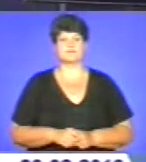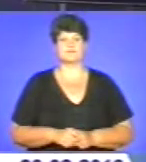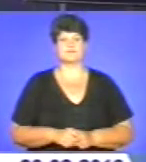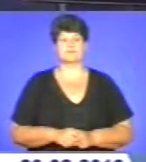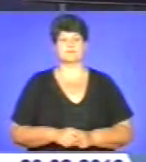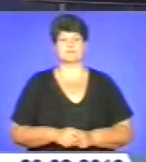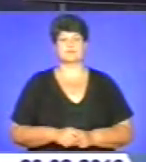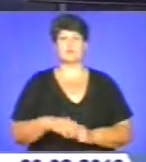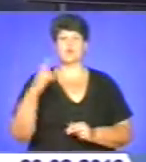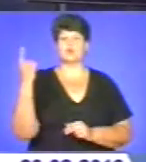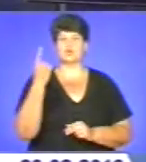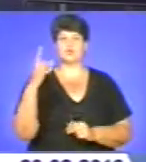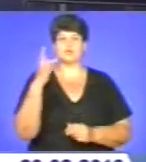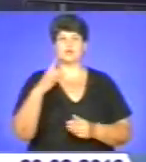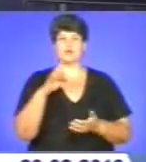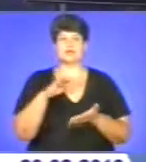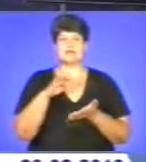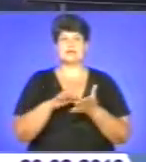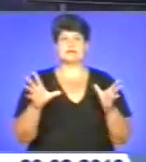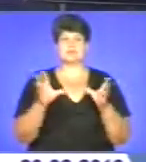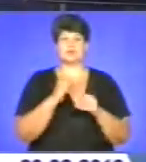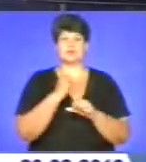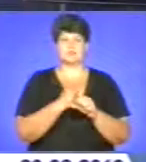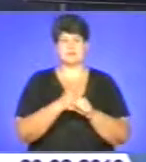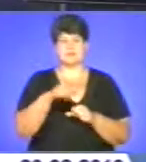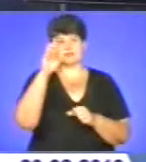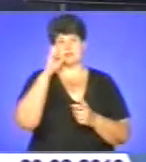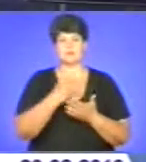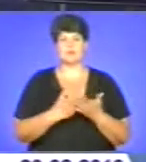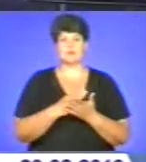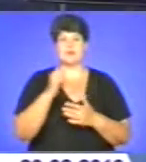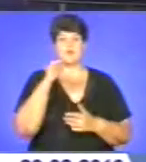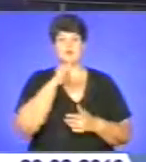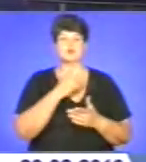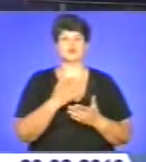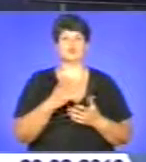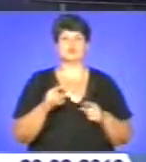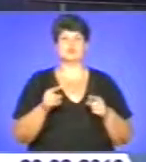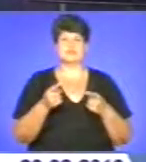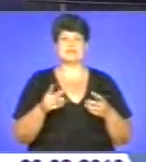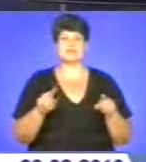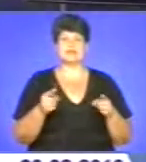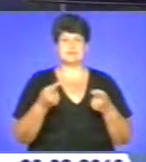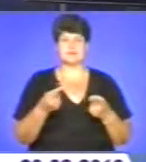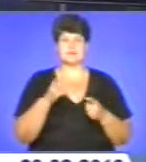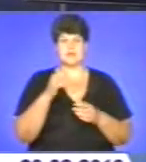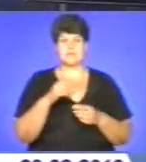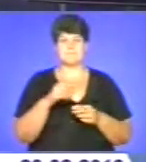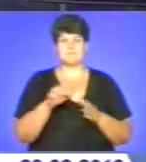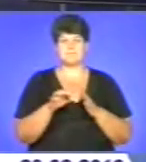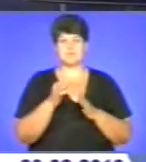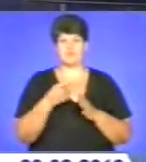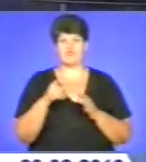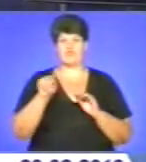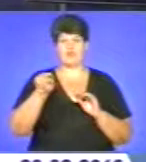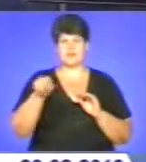Одному із районних центрів свівробітники Державної служби боротьби з економічною злочинністю затримали за підозрюю вимаганні